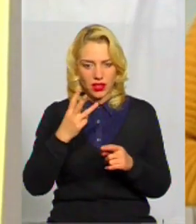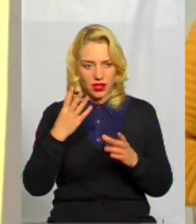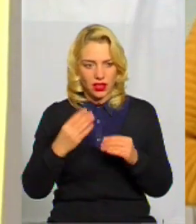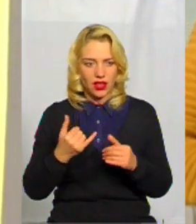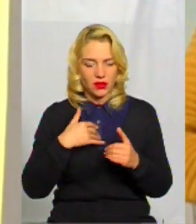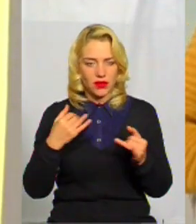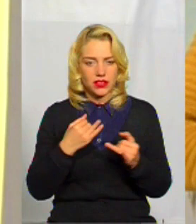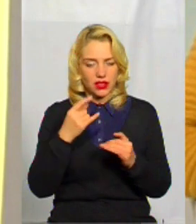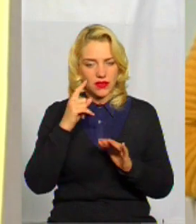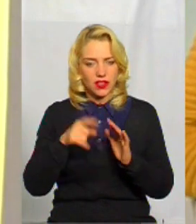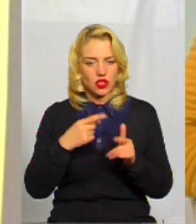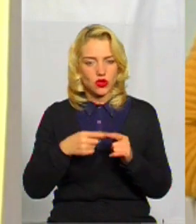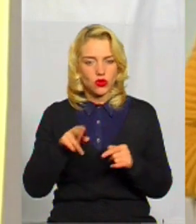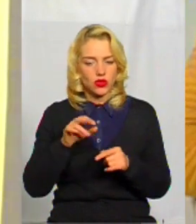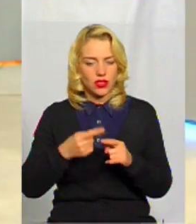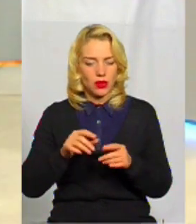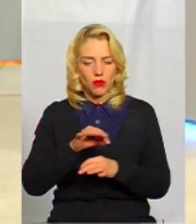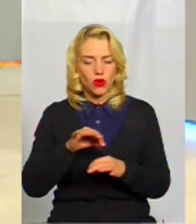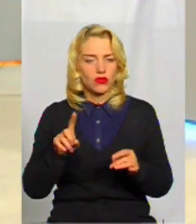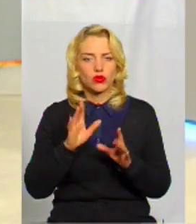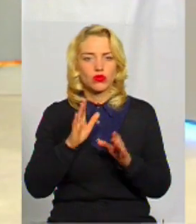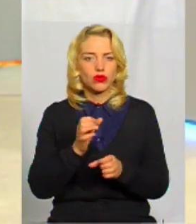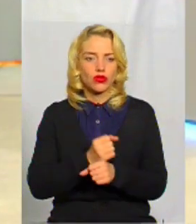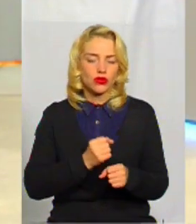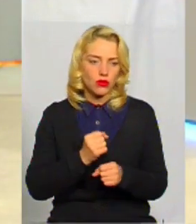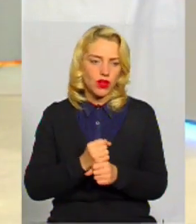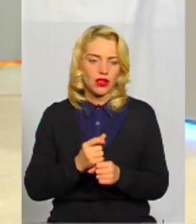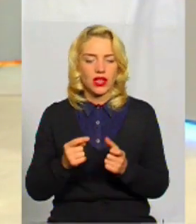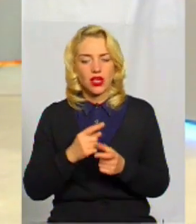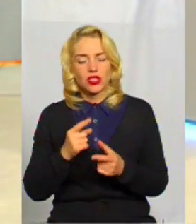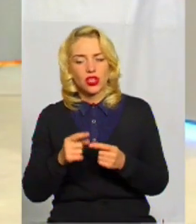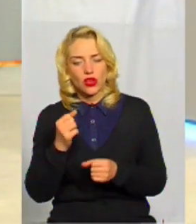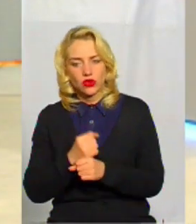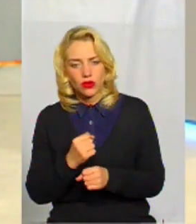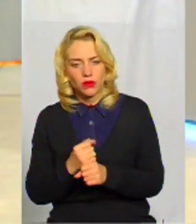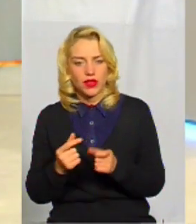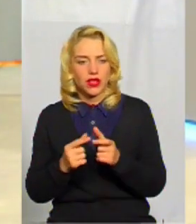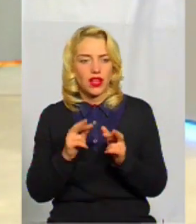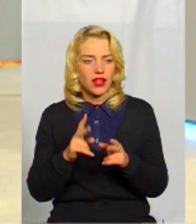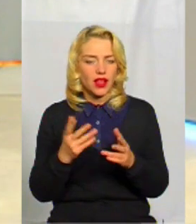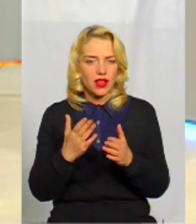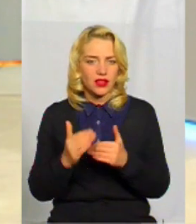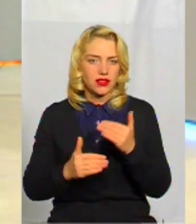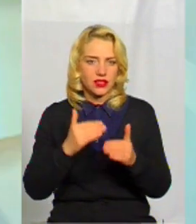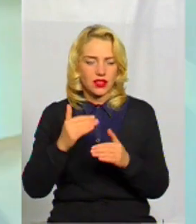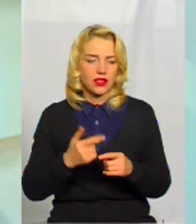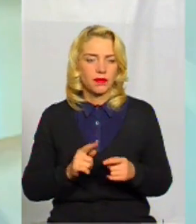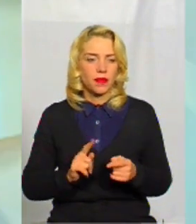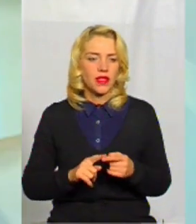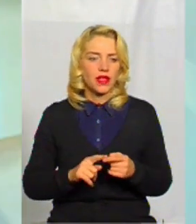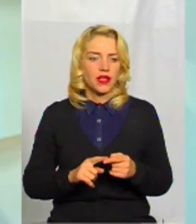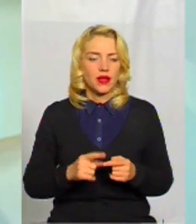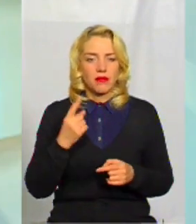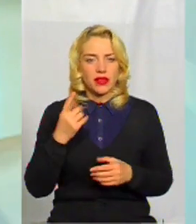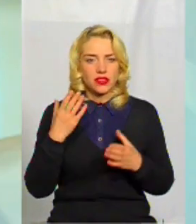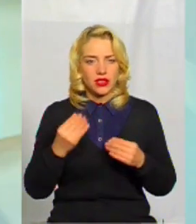цікаво дізнатися на рахунок цих проєктів. Що будете розробляти, чи вже розробили, на якій цей стадії? Методологія хакатону полягає в